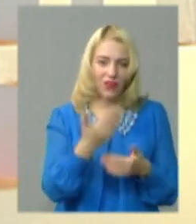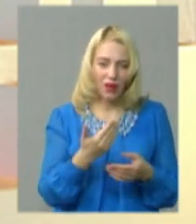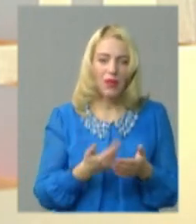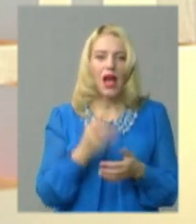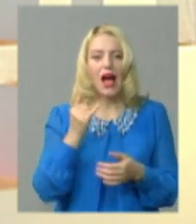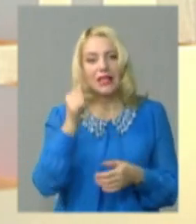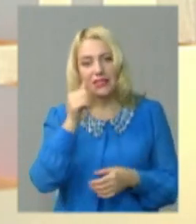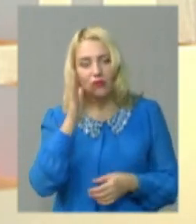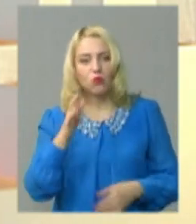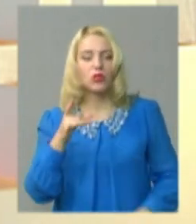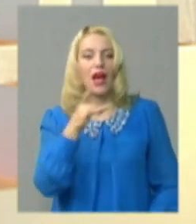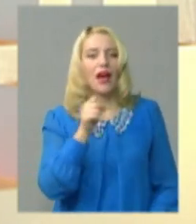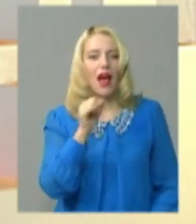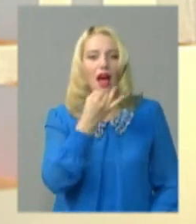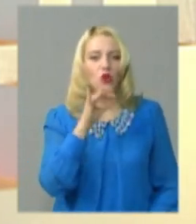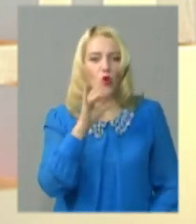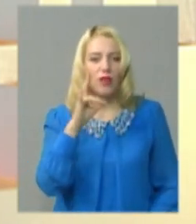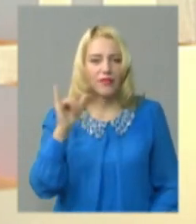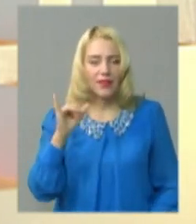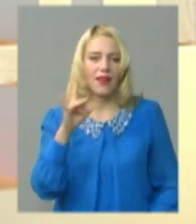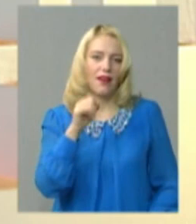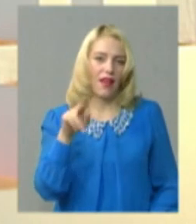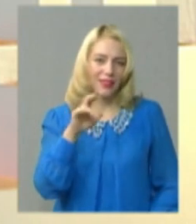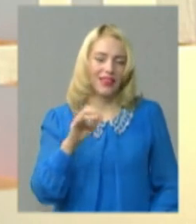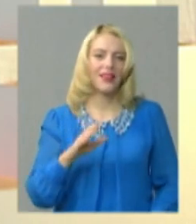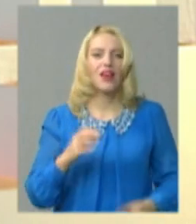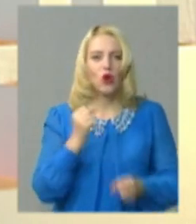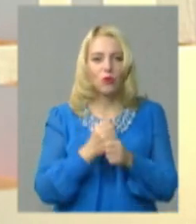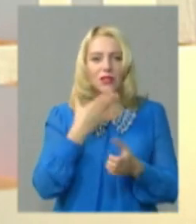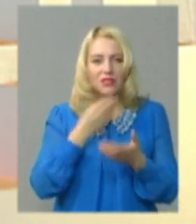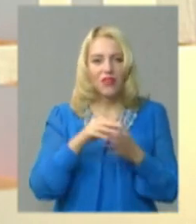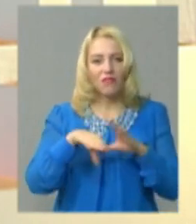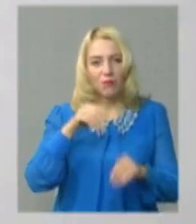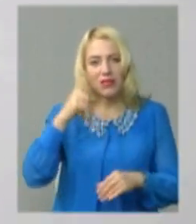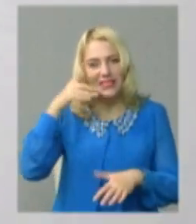кандидатами до рад районних. На сьогодні все. Робіть свій вибір свідомо.